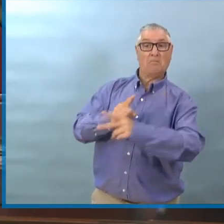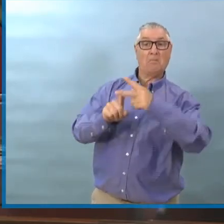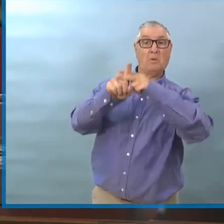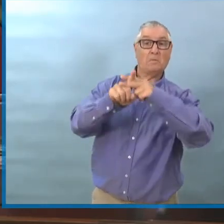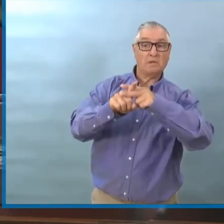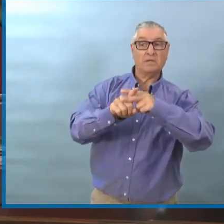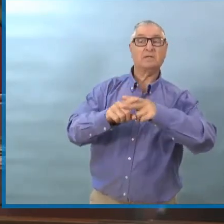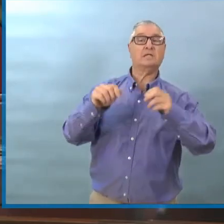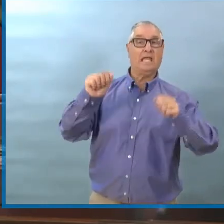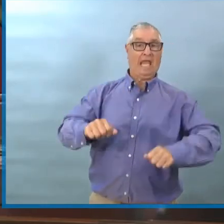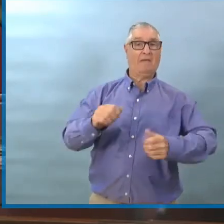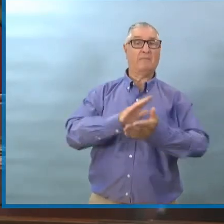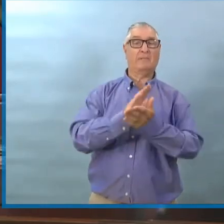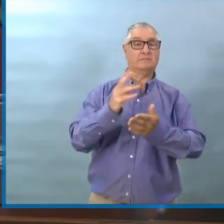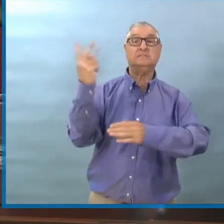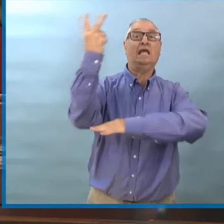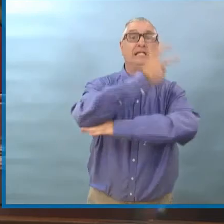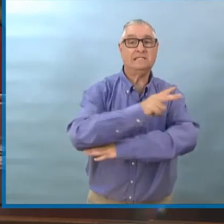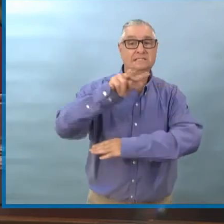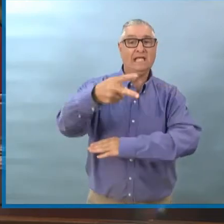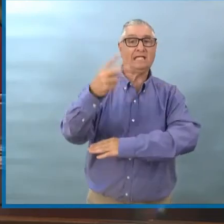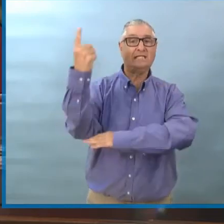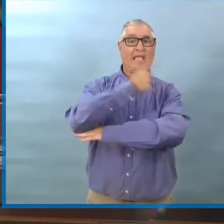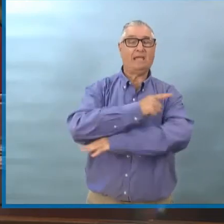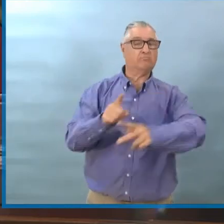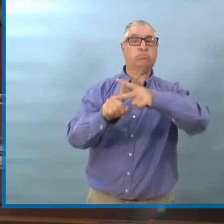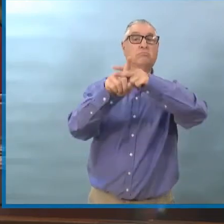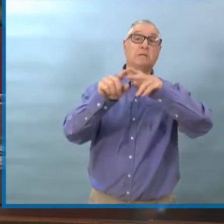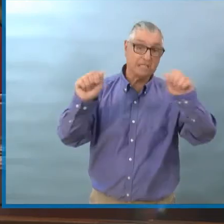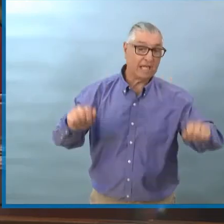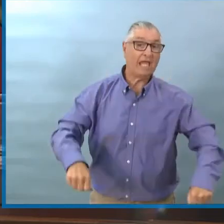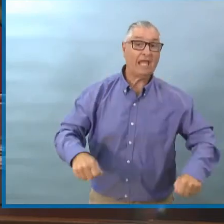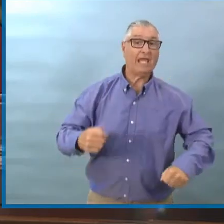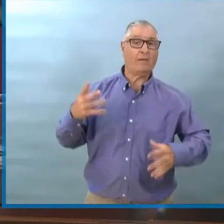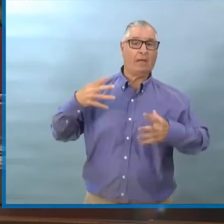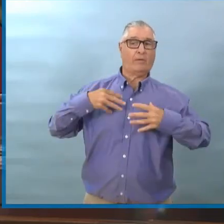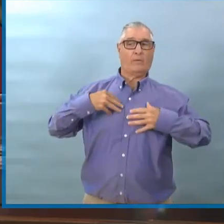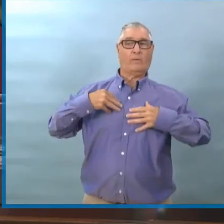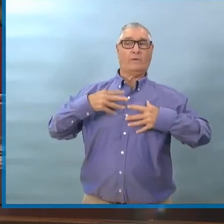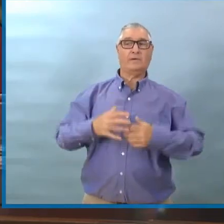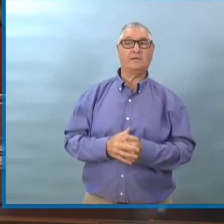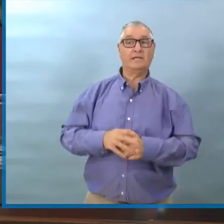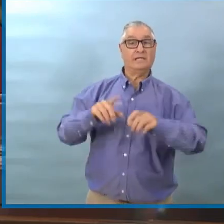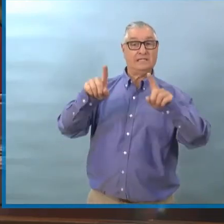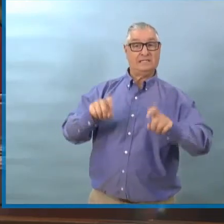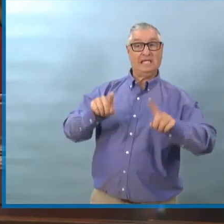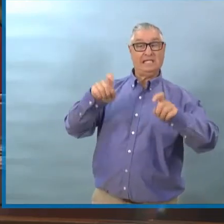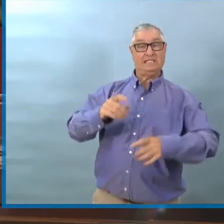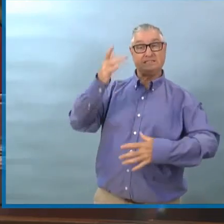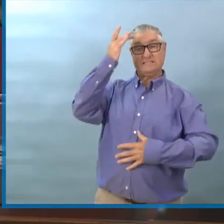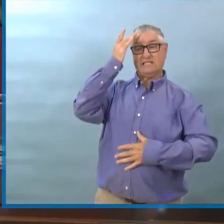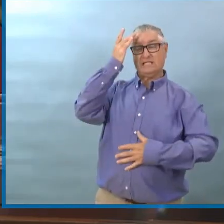Donc les tests sur des personnes sans symptômes n'ont pas beaucoup de valeur. On fait des tests ciblés.